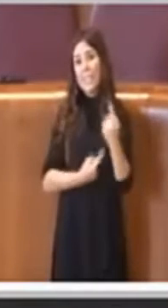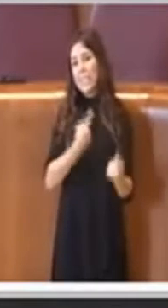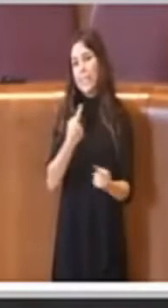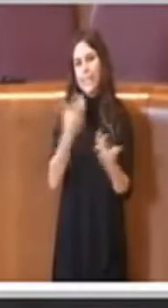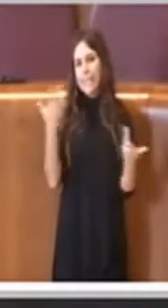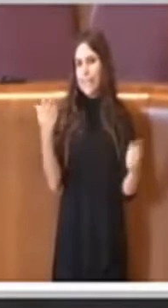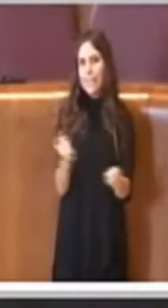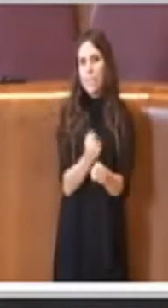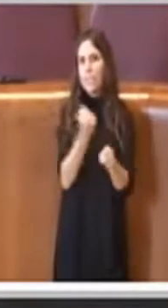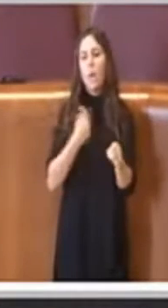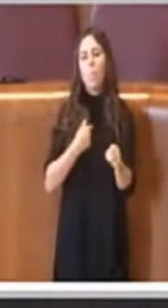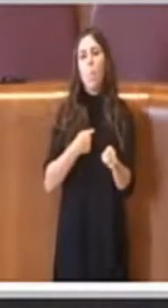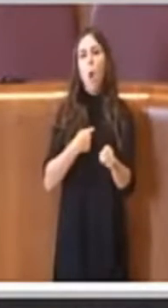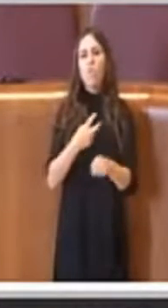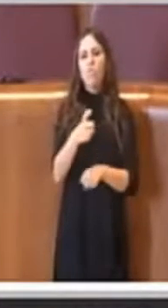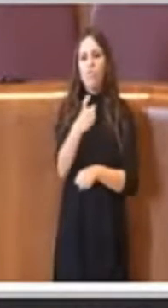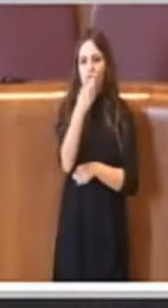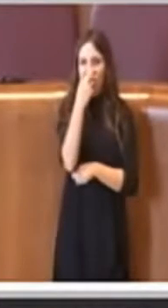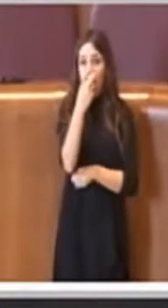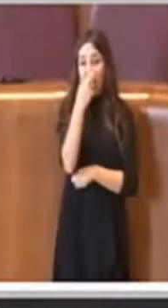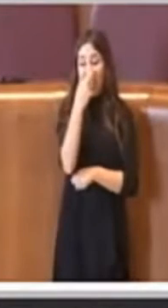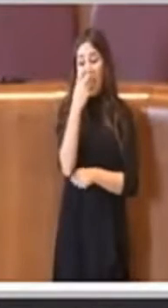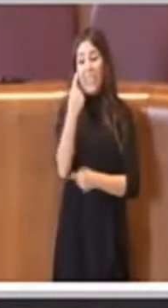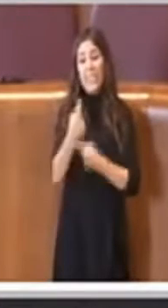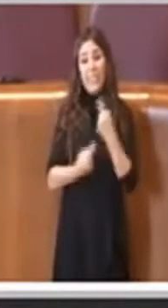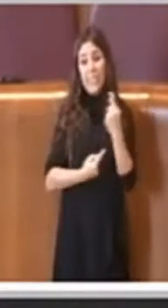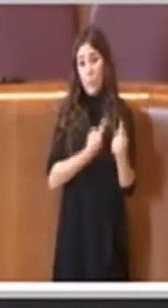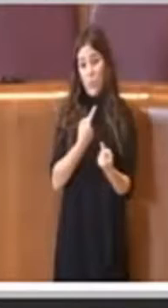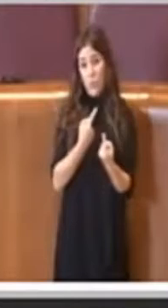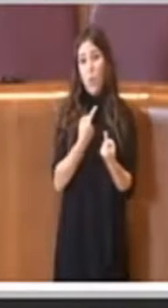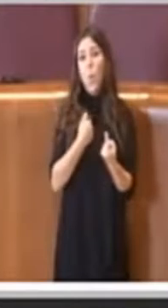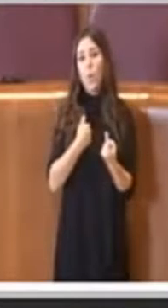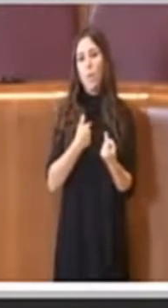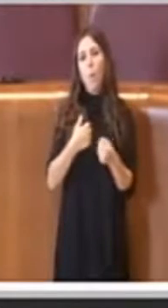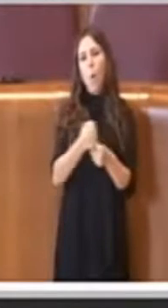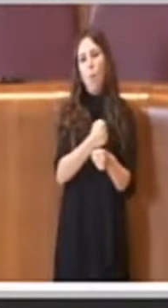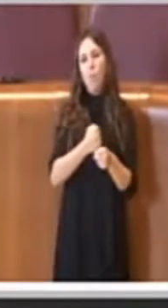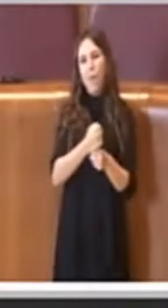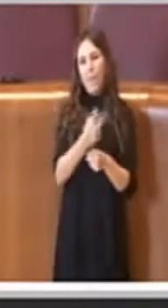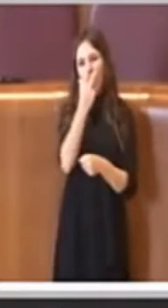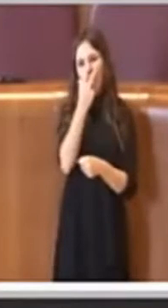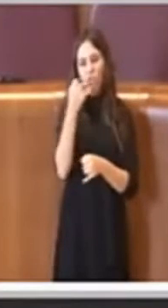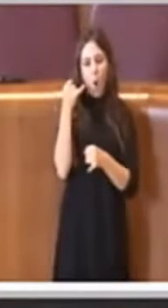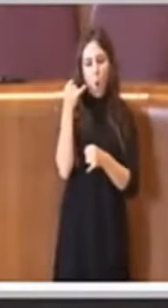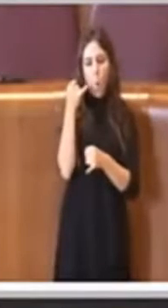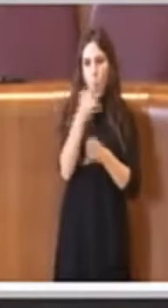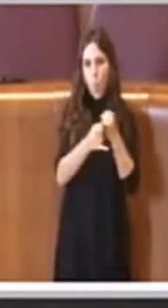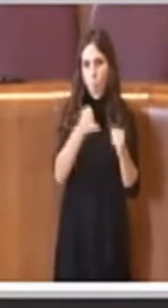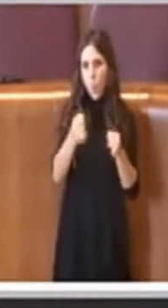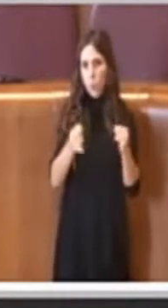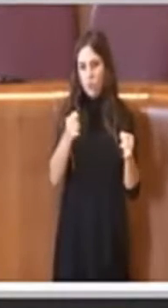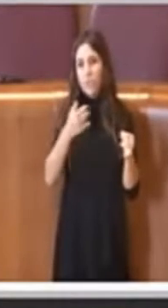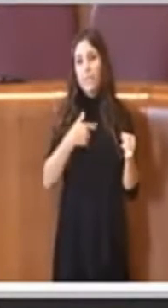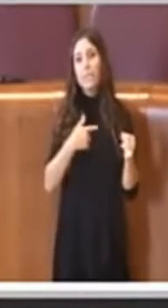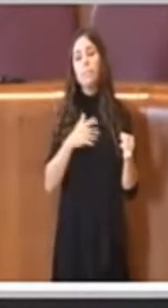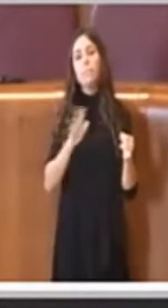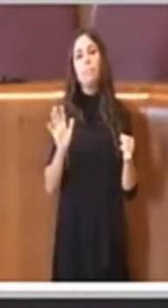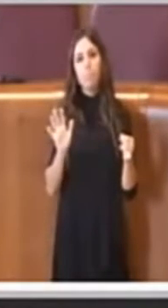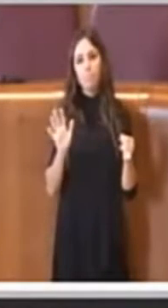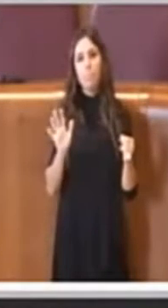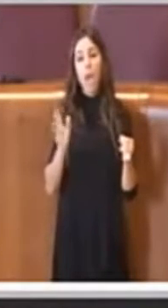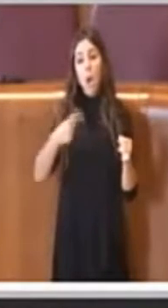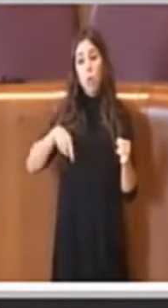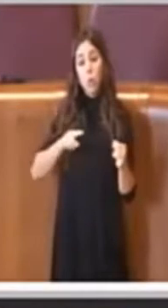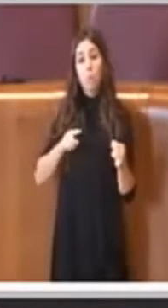stato sui cinghiali, una cosa bruttissima, su cui le responsabilità a questo punto anche noi